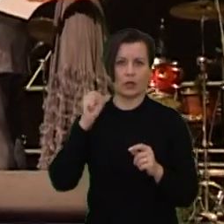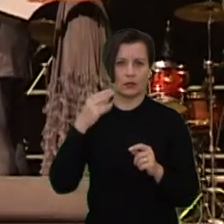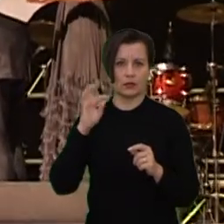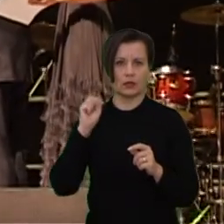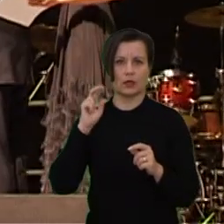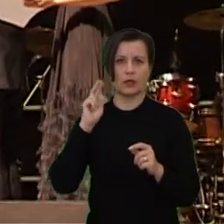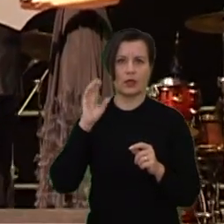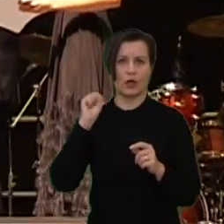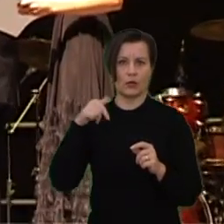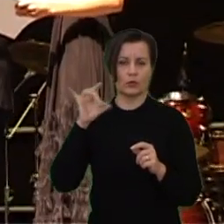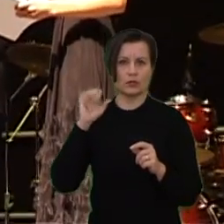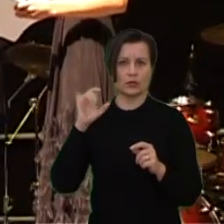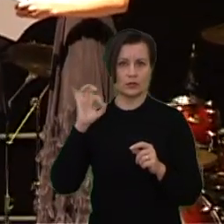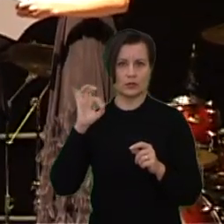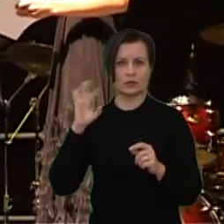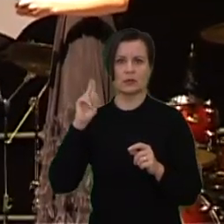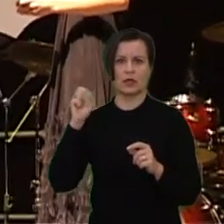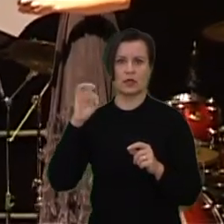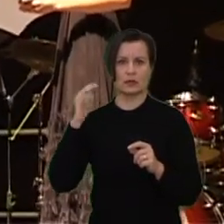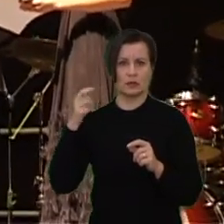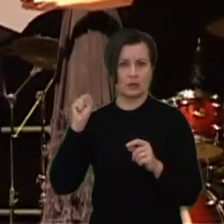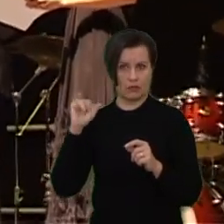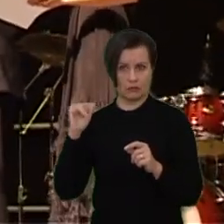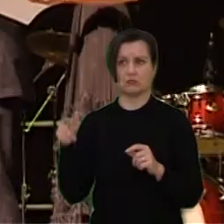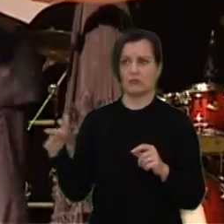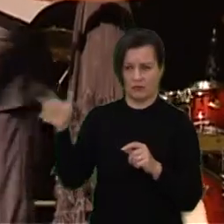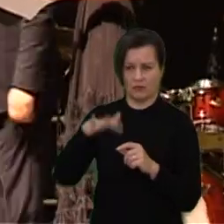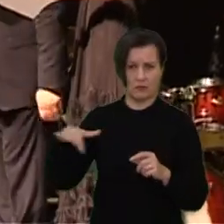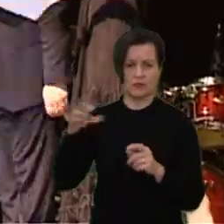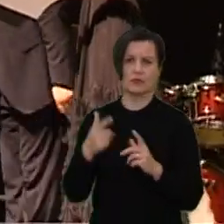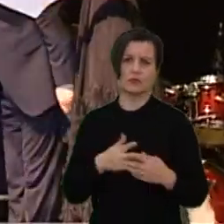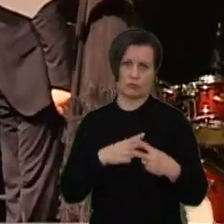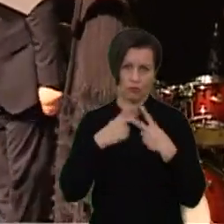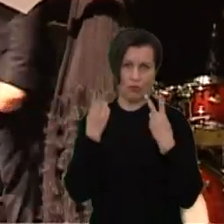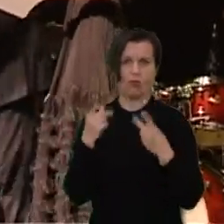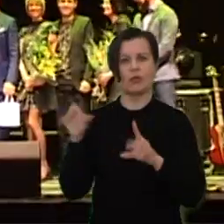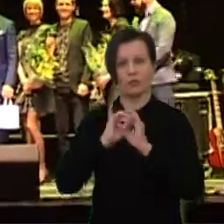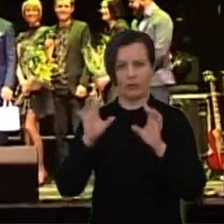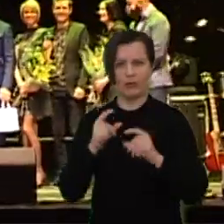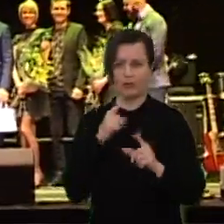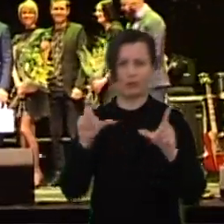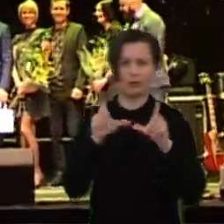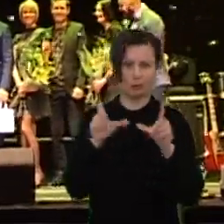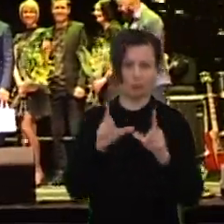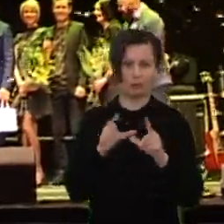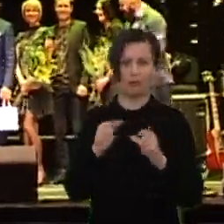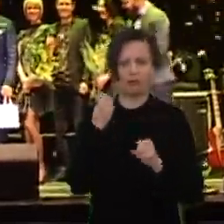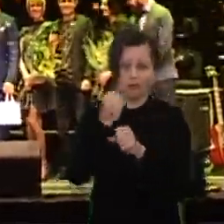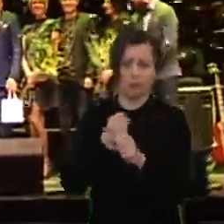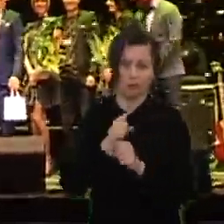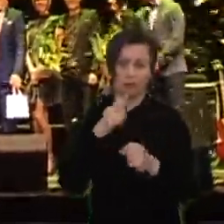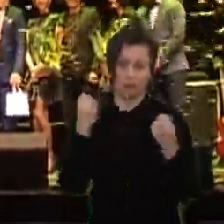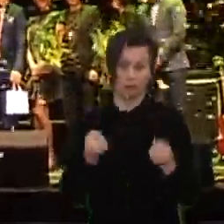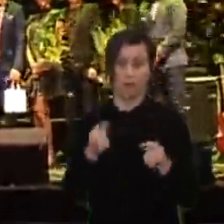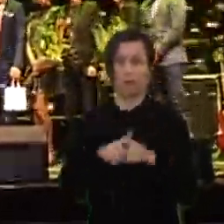Katinų ūkiui. Nomenantai džiaugiasi pripažinimu, tačiau pasakojo, jog ūkininkauti nėra lengva. Ne tik amtos iš daigos, bet ir ne